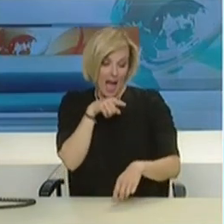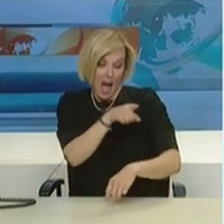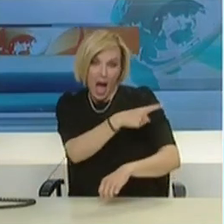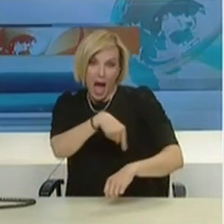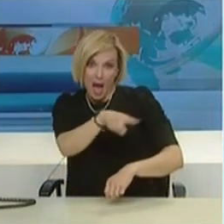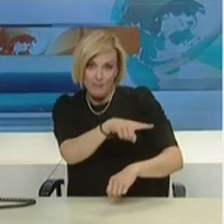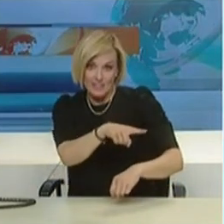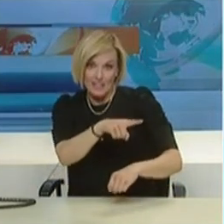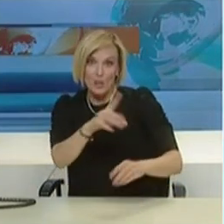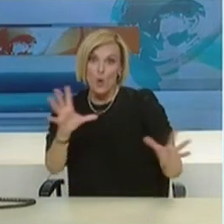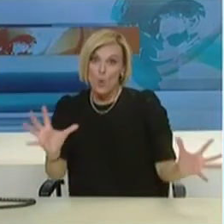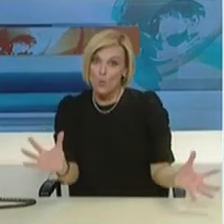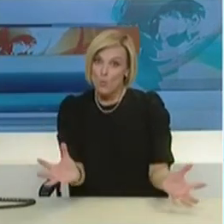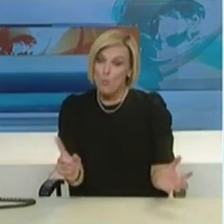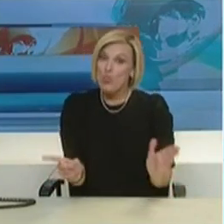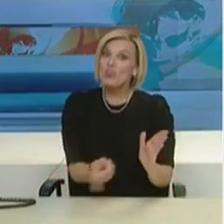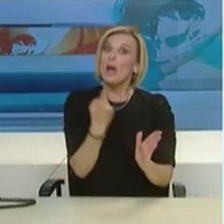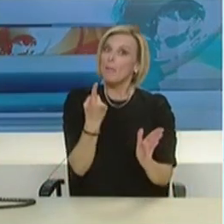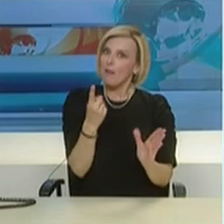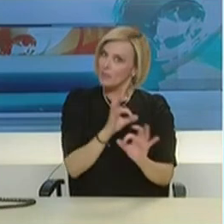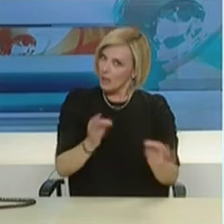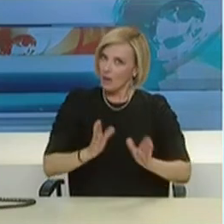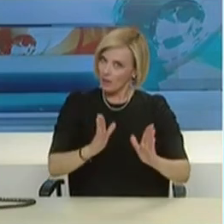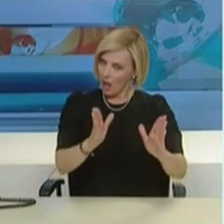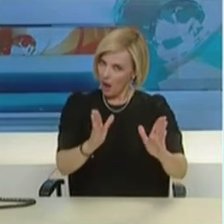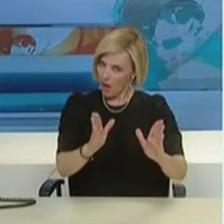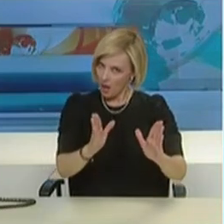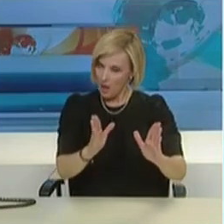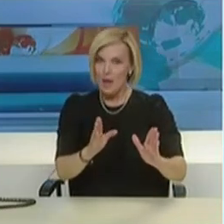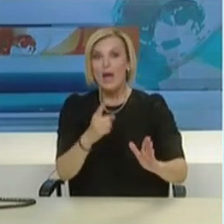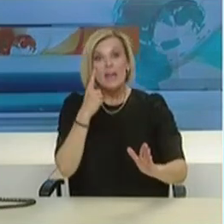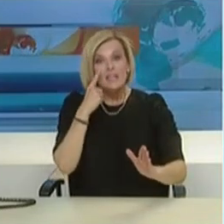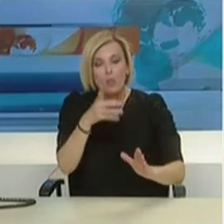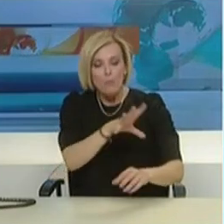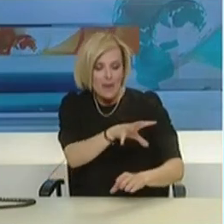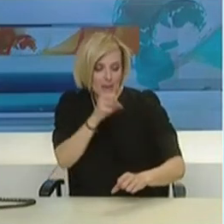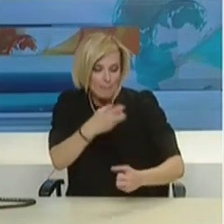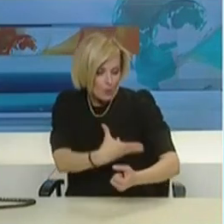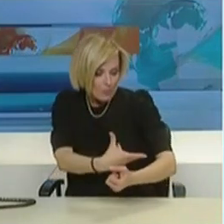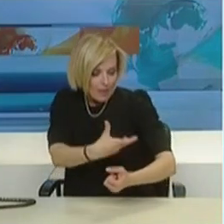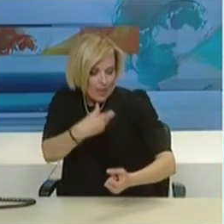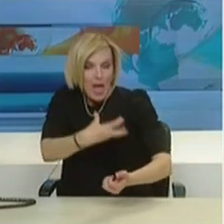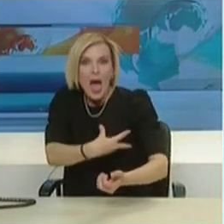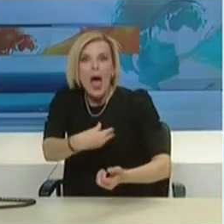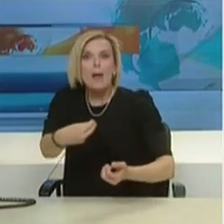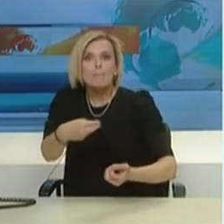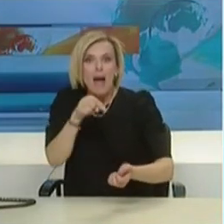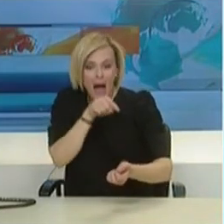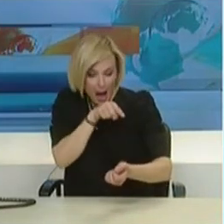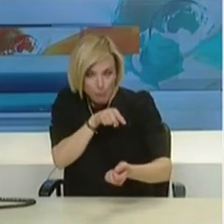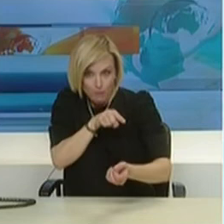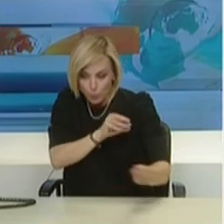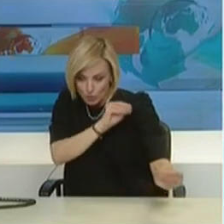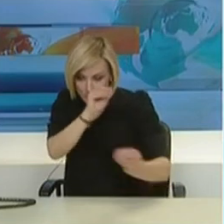υπάρχει στο εξωτερικό και ιδιαίτερα από προηγούμενες επιδημίες όπως το SARS-1 και το MERS και έχει οδηγήσει σε μερικές